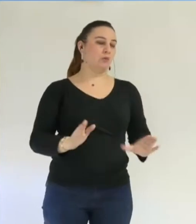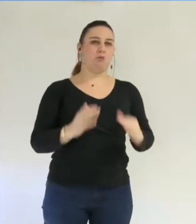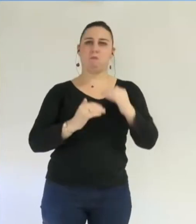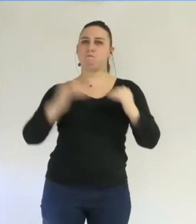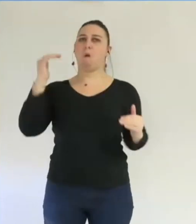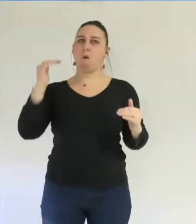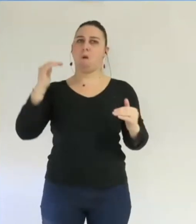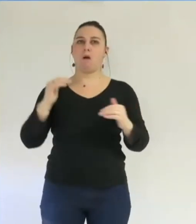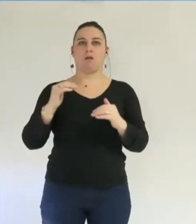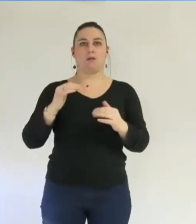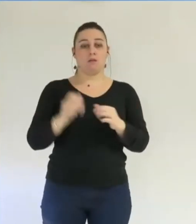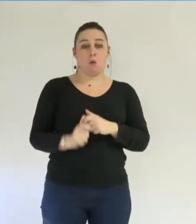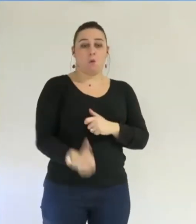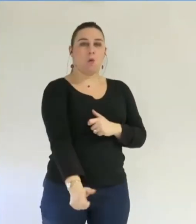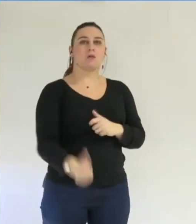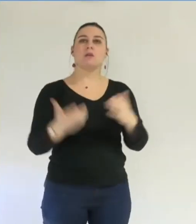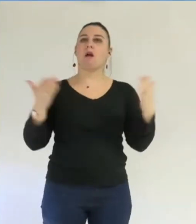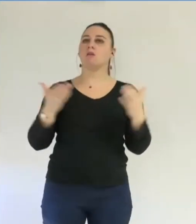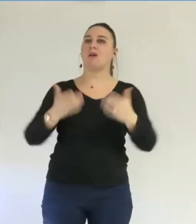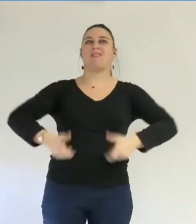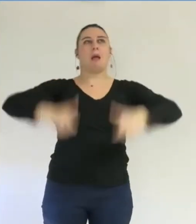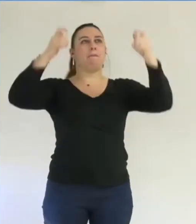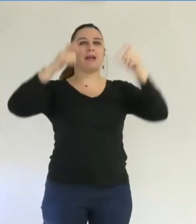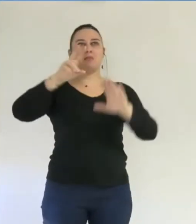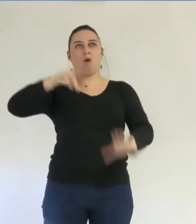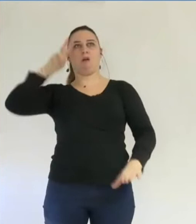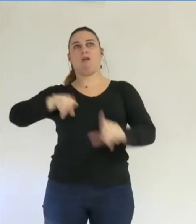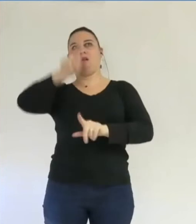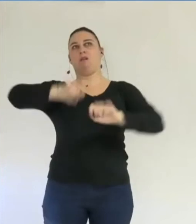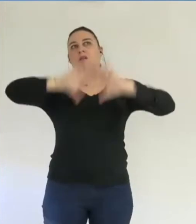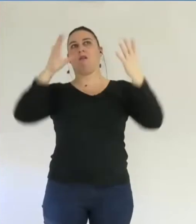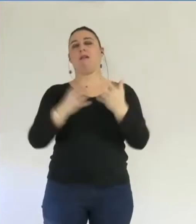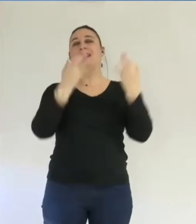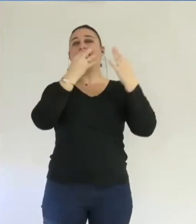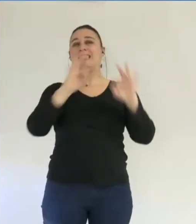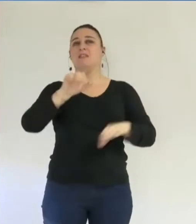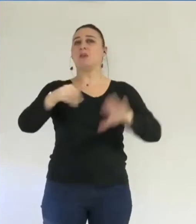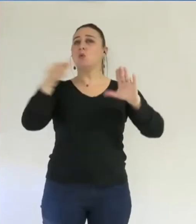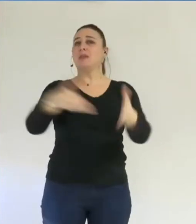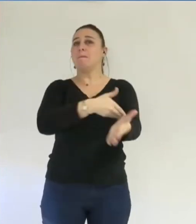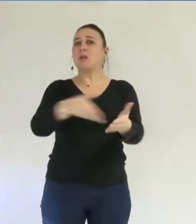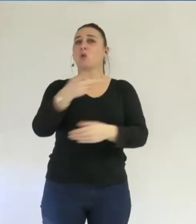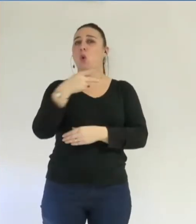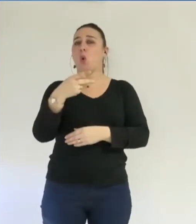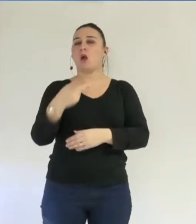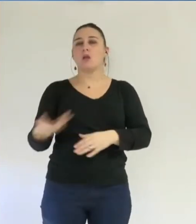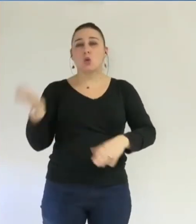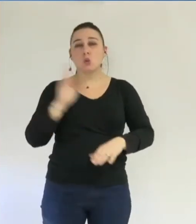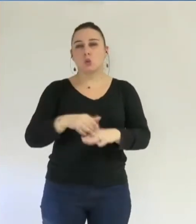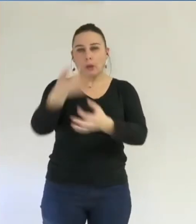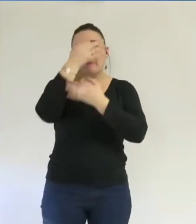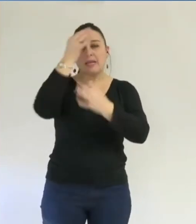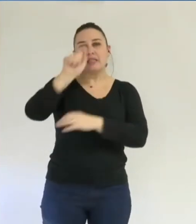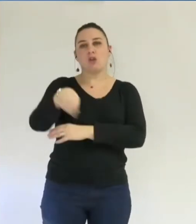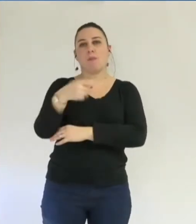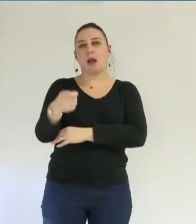conséquence une évaluation du bâtiment à un prix de 10,8 millions d'euros alors que l'estimation exacte